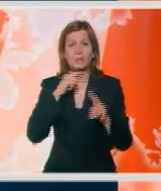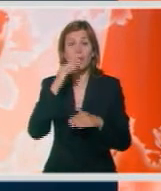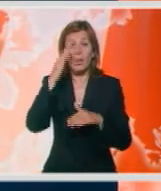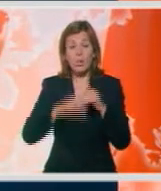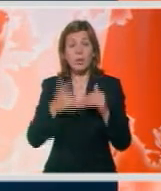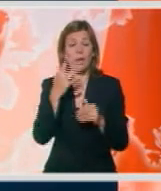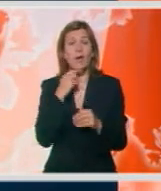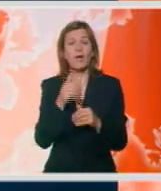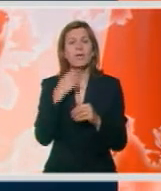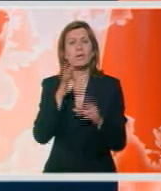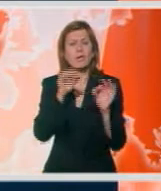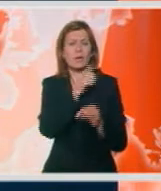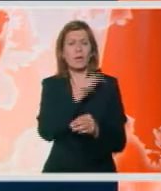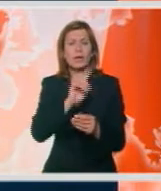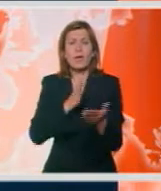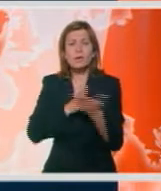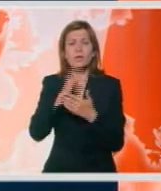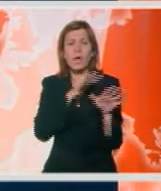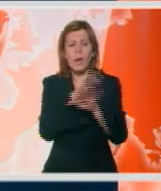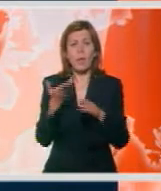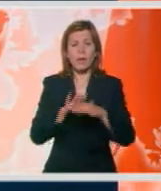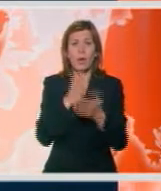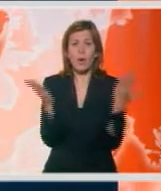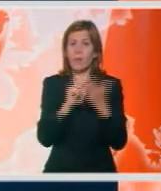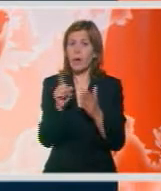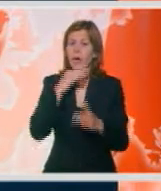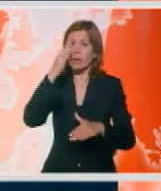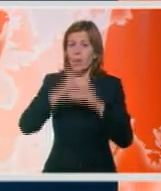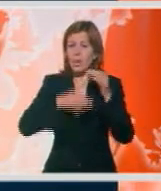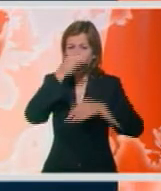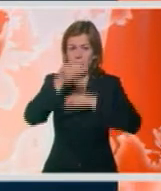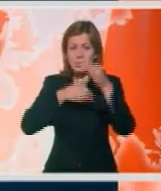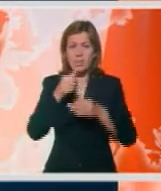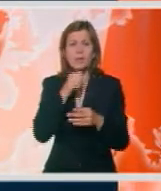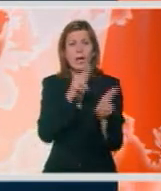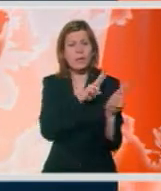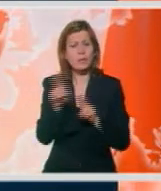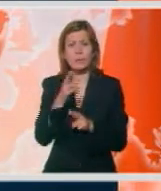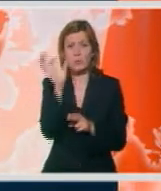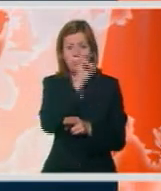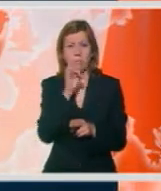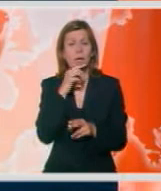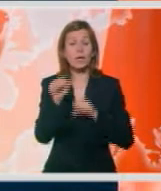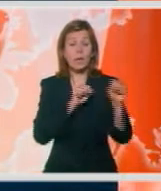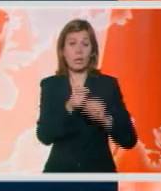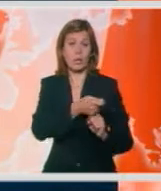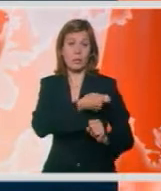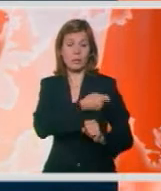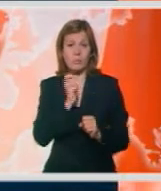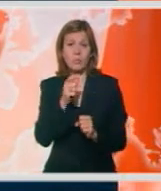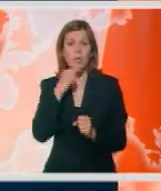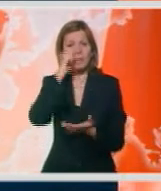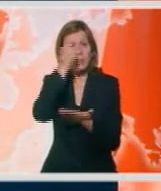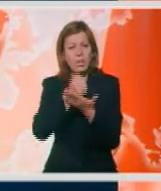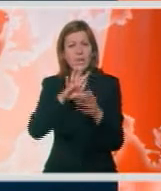poslednjih nekoliko decenije ni jedan slučaj napada na novinara nije do kraja istražen i procesuiran, direktor policije Milorad Veljević tvrdi